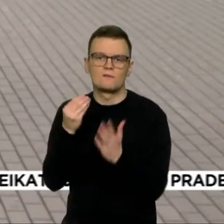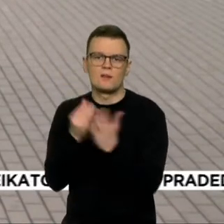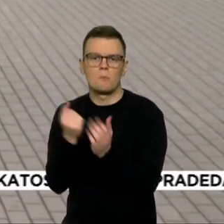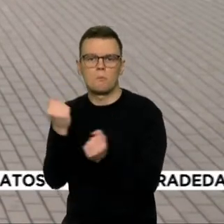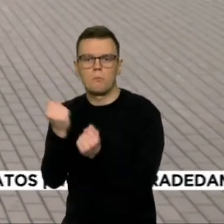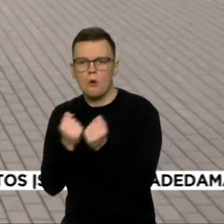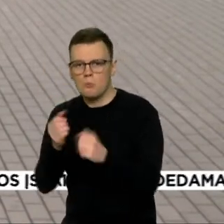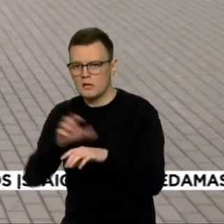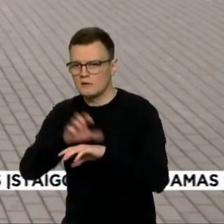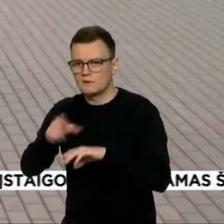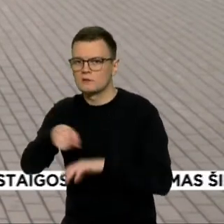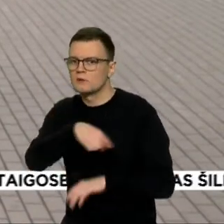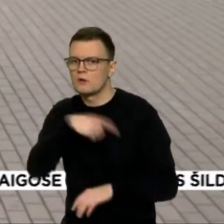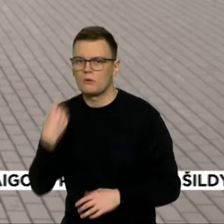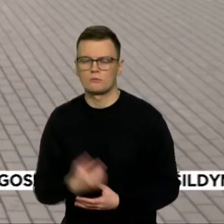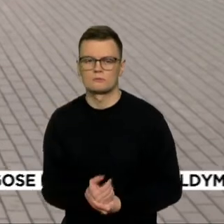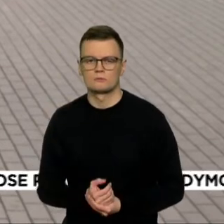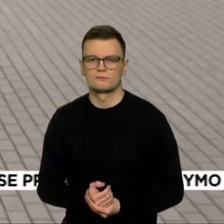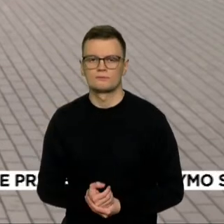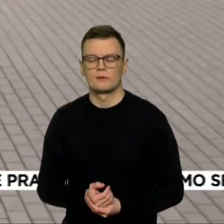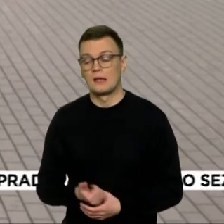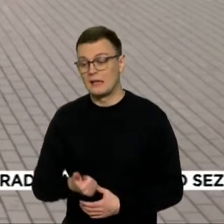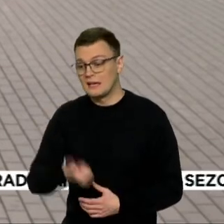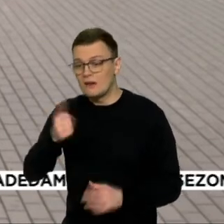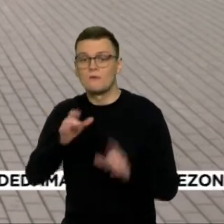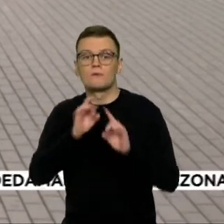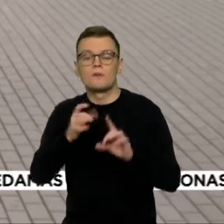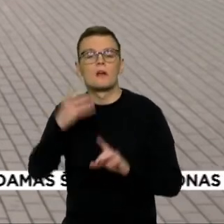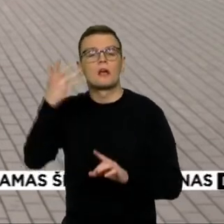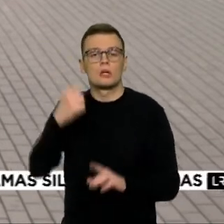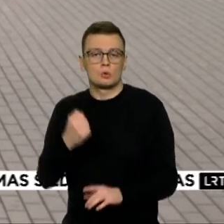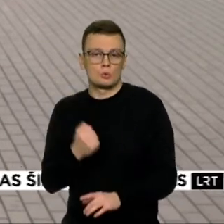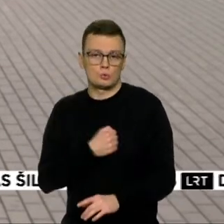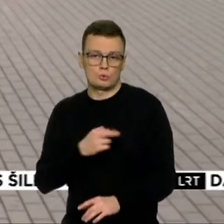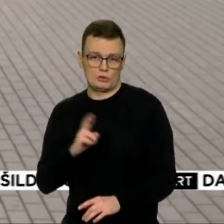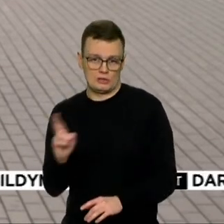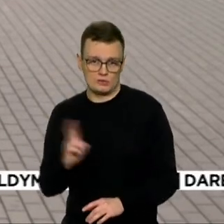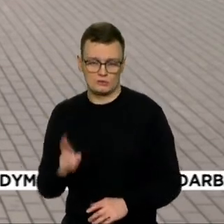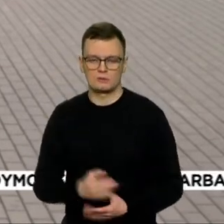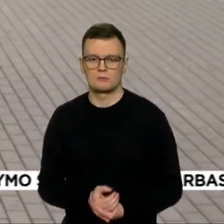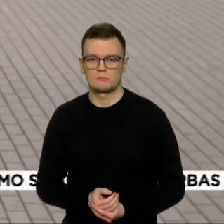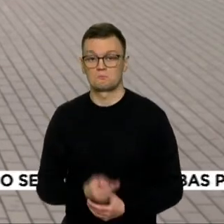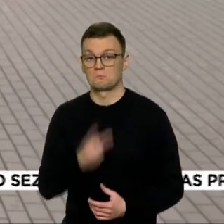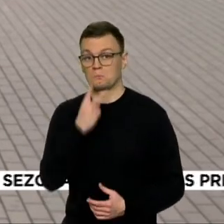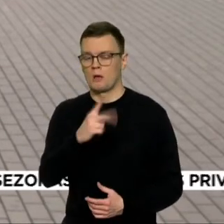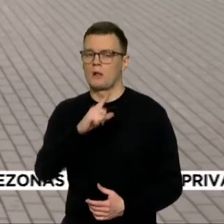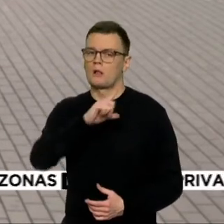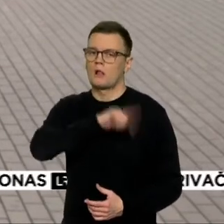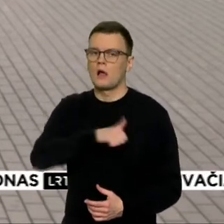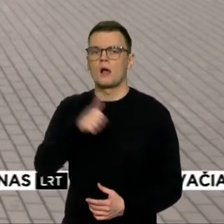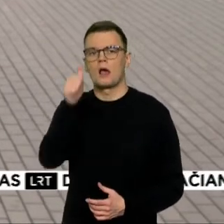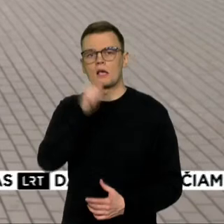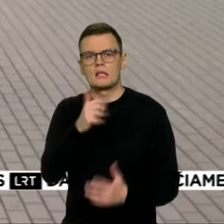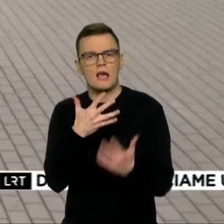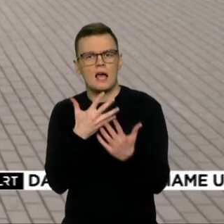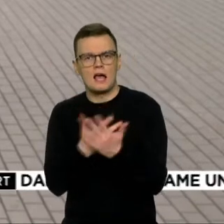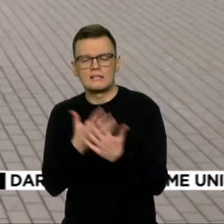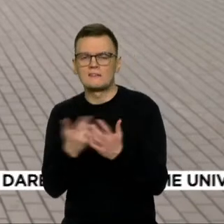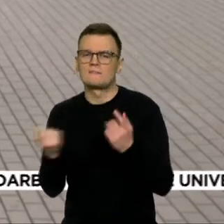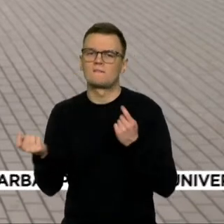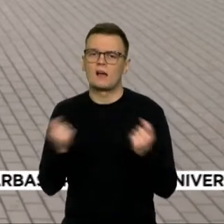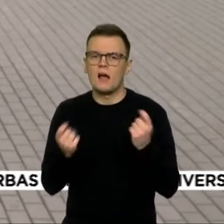rezultatą ir turi ką parodyti. Tai ką mes matom, pavyzdžiui, Latvijoje, Estijoje, kad aktyviai valdomi pensijų fondai ženkliai lenkia,